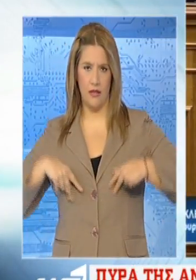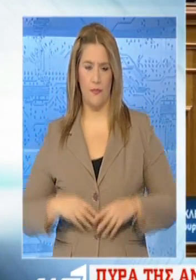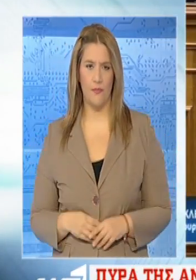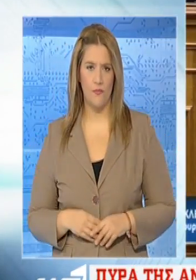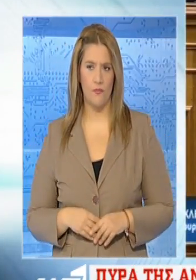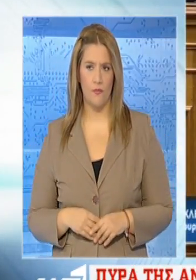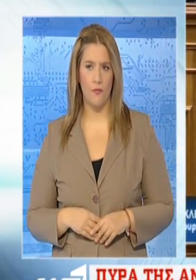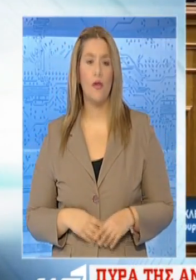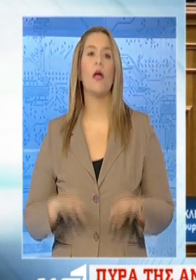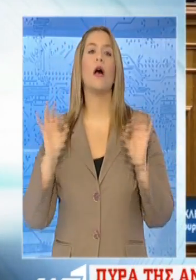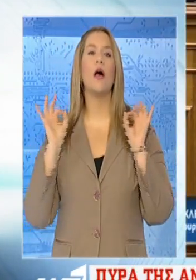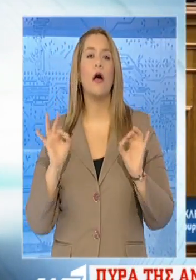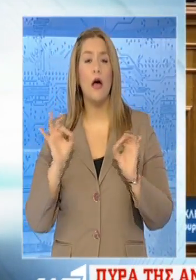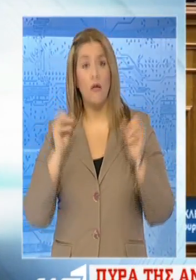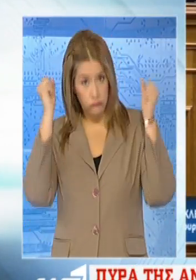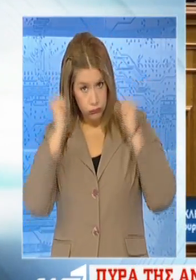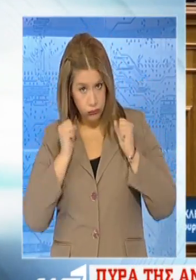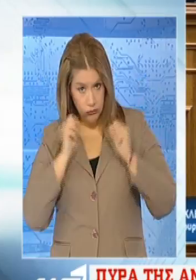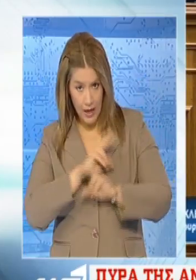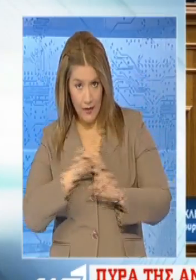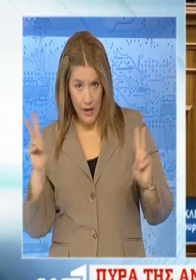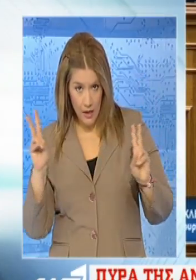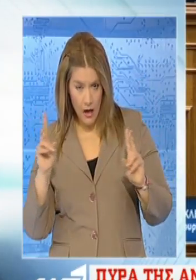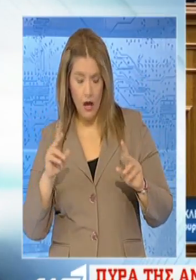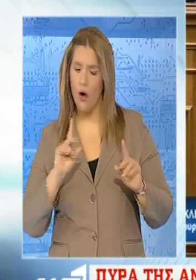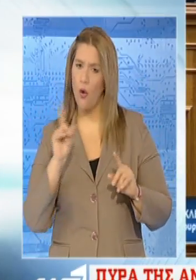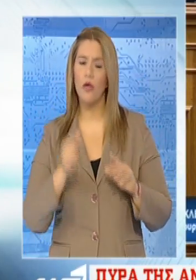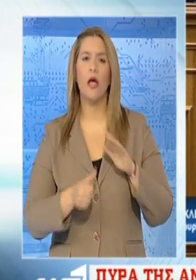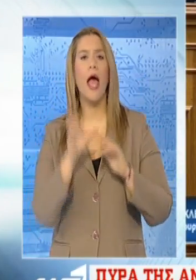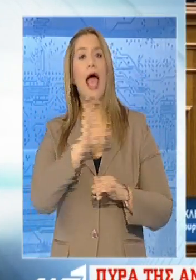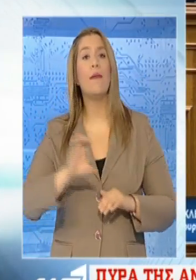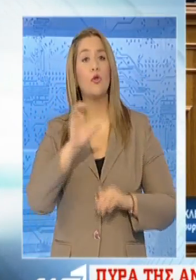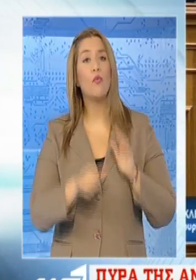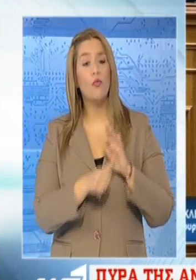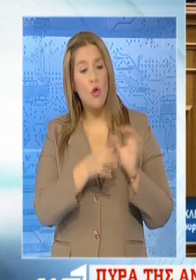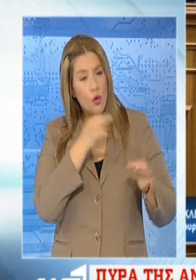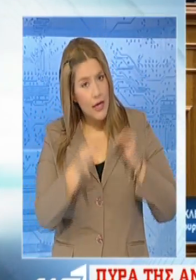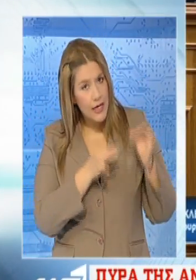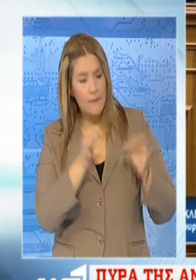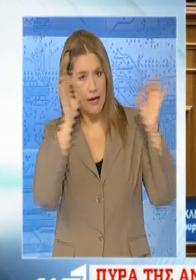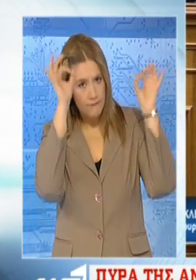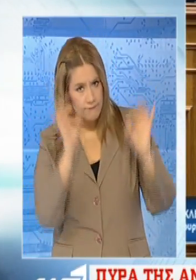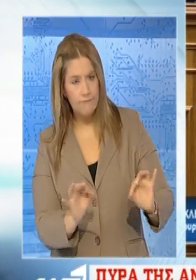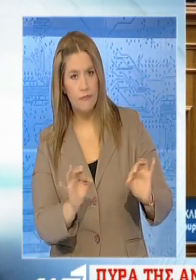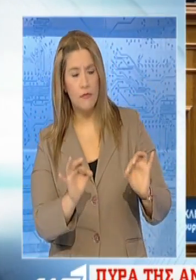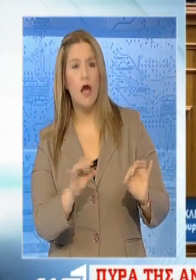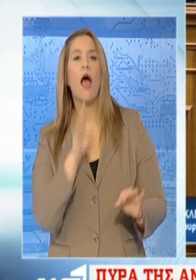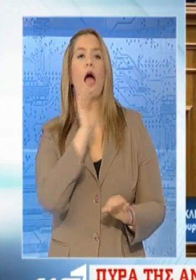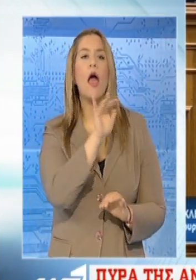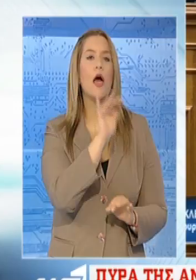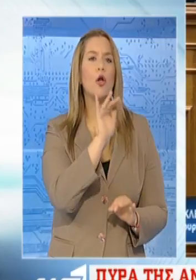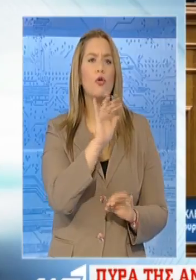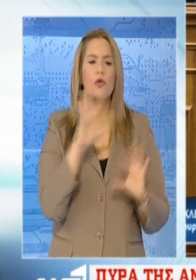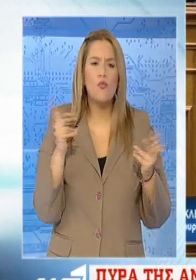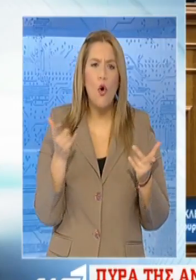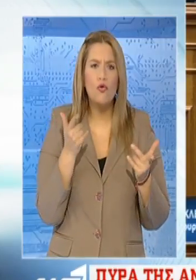δημοσιονομική επίπτωση δεν θα υπάρχει. Το είπε ο Μοσκοβησί, νετ ισχύει δηλαδή στην απάντηση της ερώτησης,